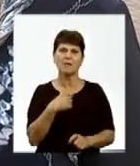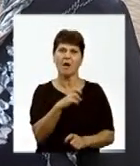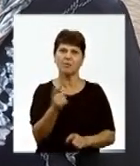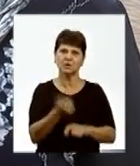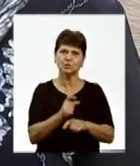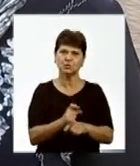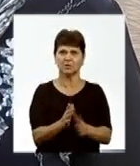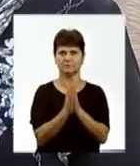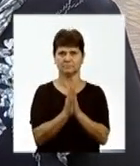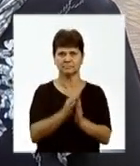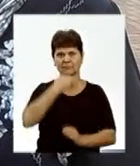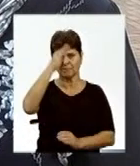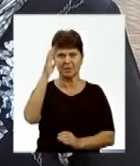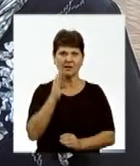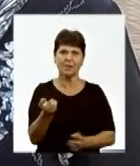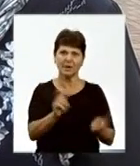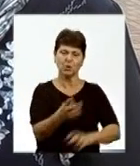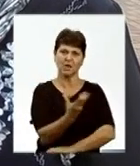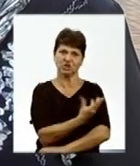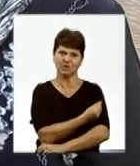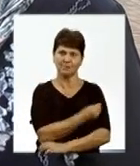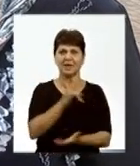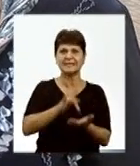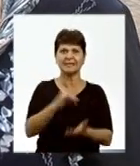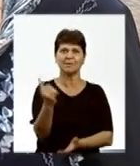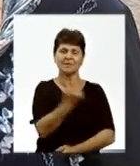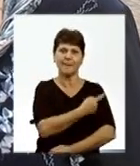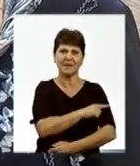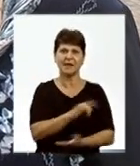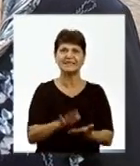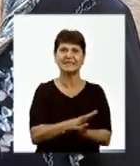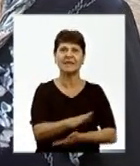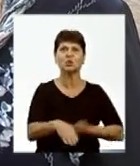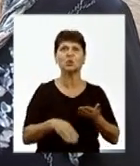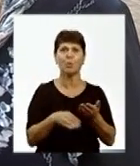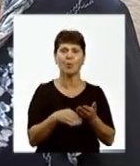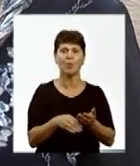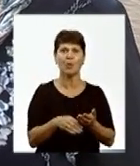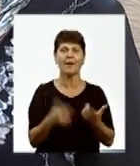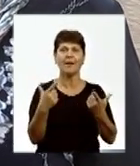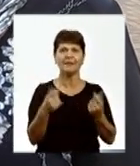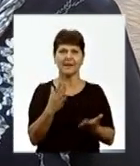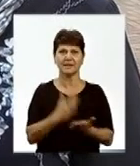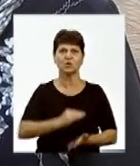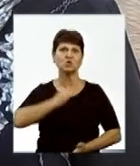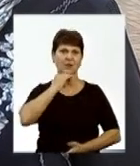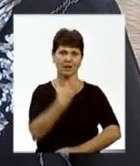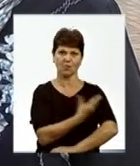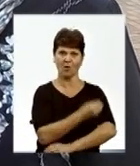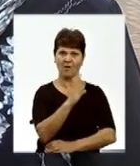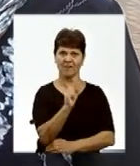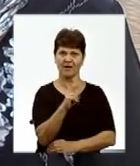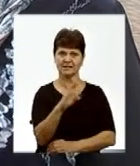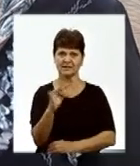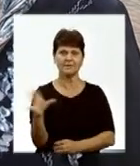батьків, щоб вони приходили щеплюватися в центрі первинної медико-санітарної допомоги. Де в нас є достатні вакцини, де